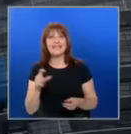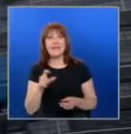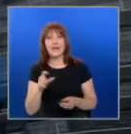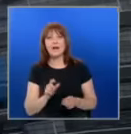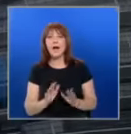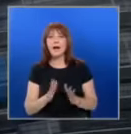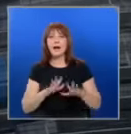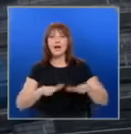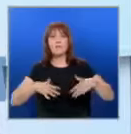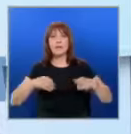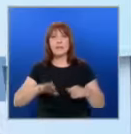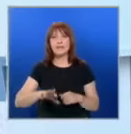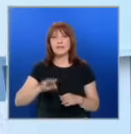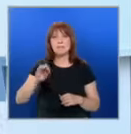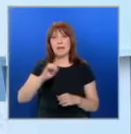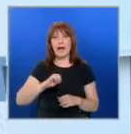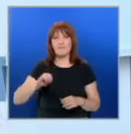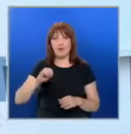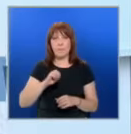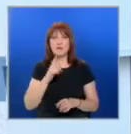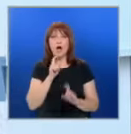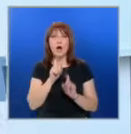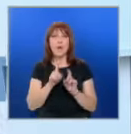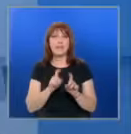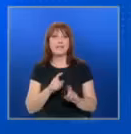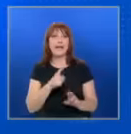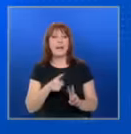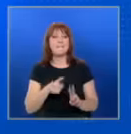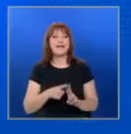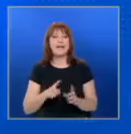парламент избра Европа? Коментар на журналиста Петър Карабоев.